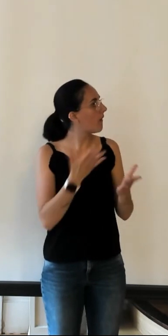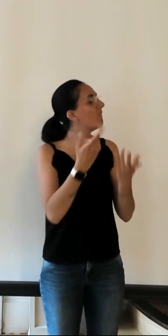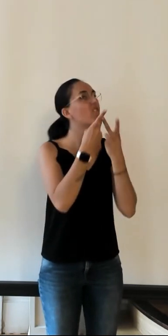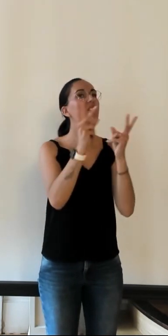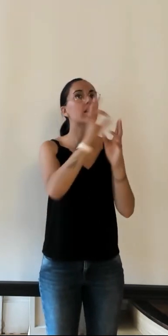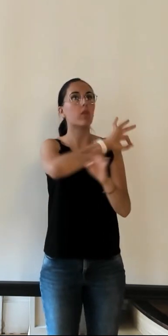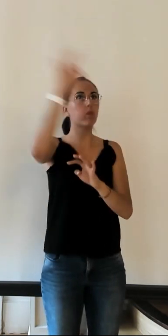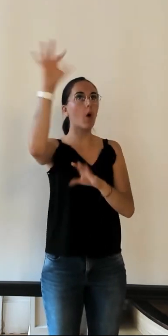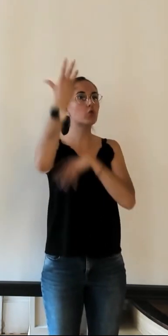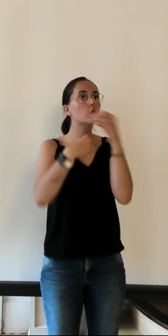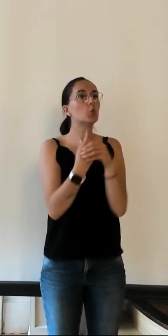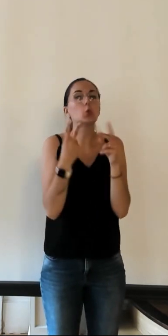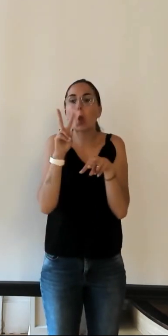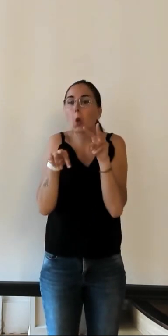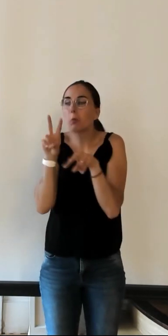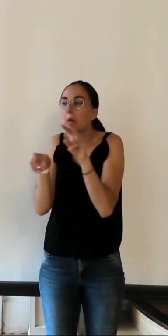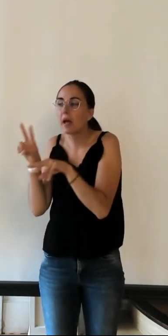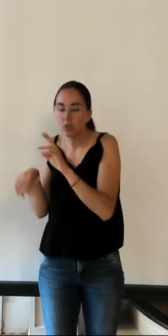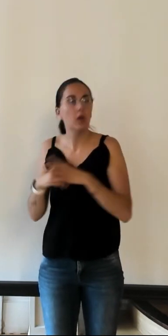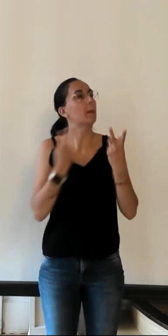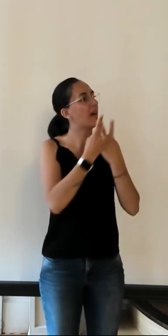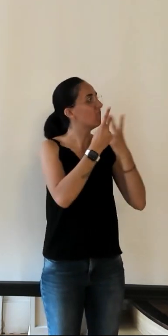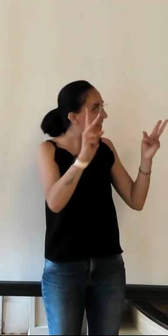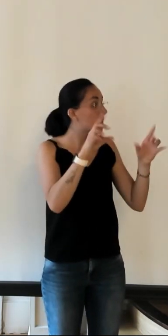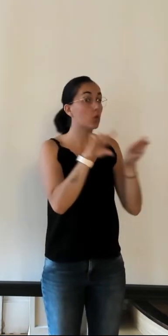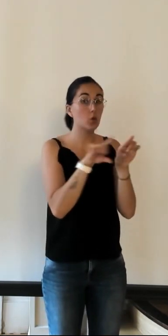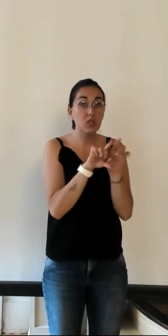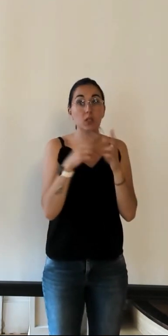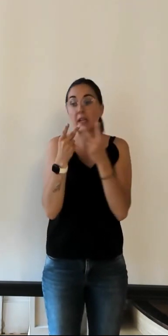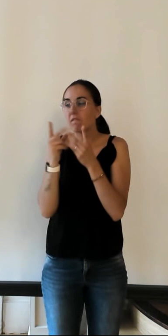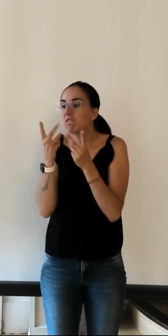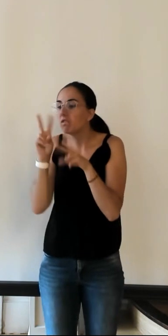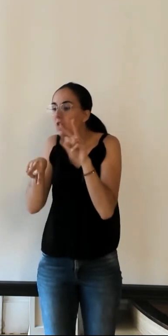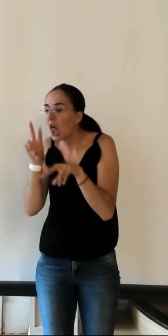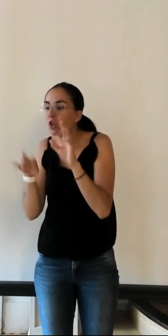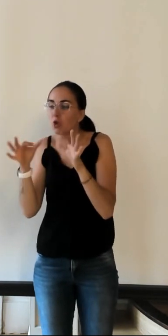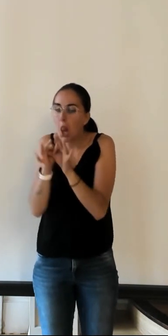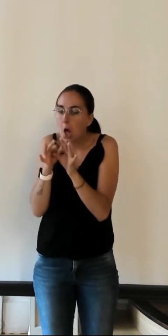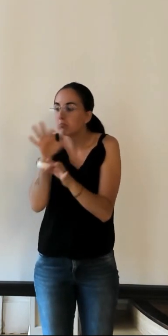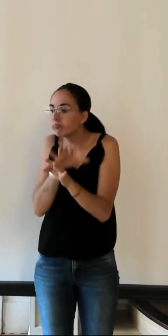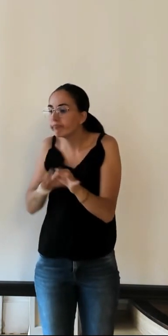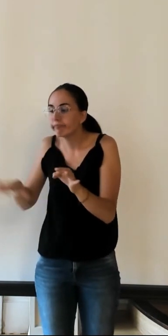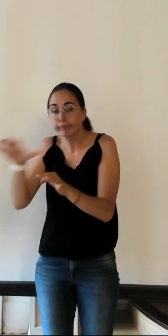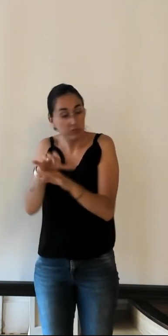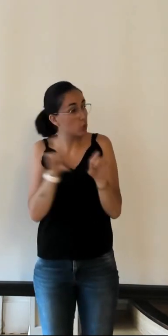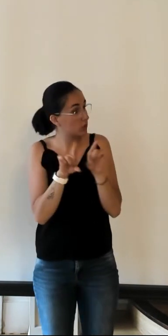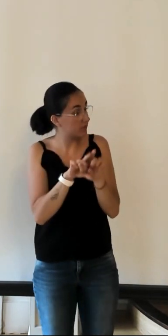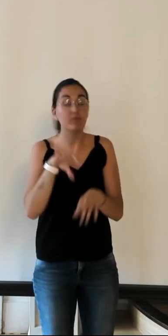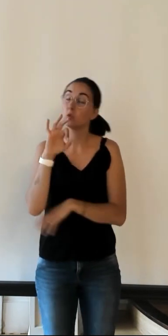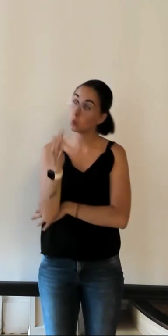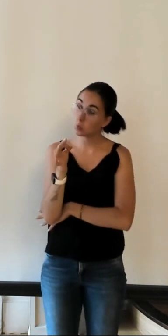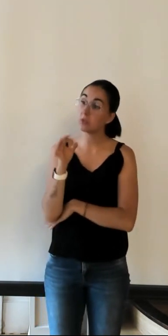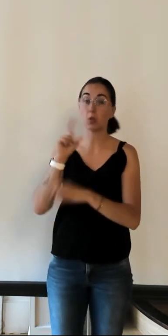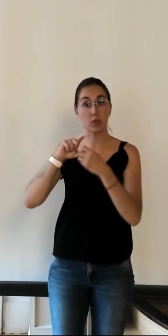les petites communes d'Indre-et-Loire vous parlez de oui ville et communes dans aussi les petites communes il y en avait aussi oui oui parce'il y avait le